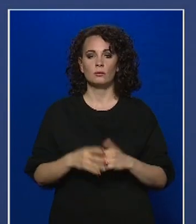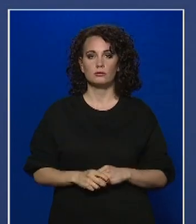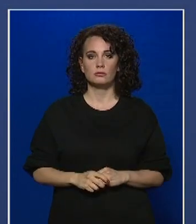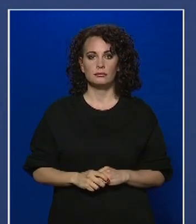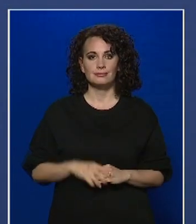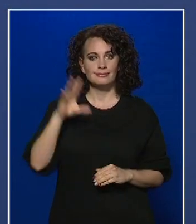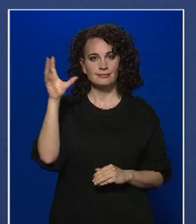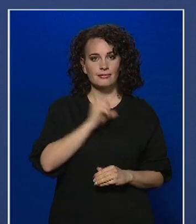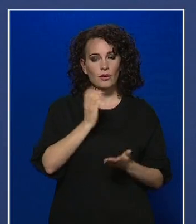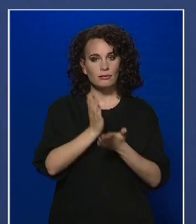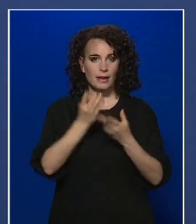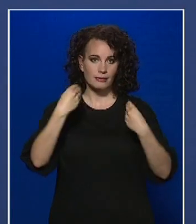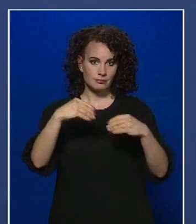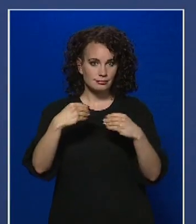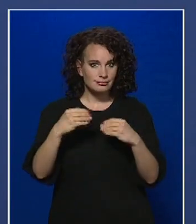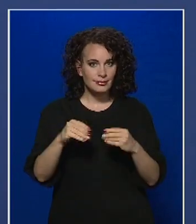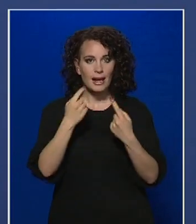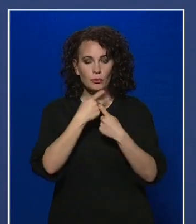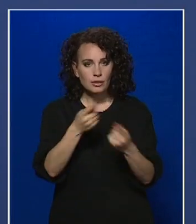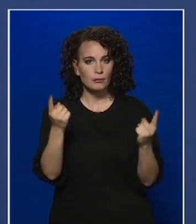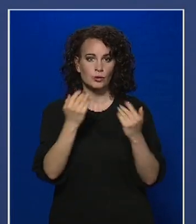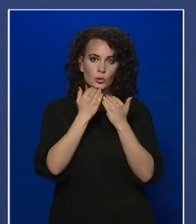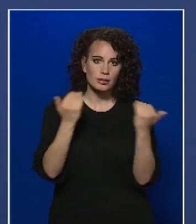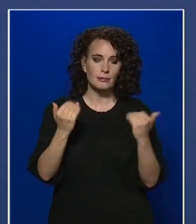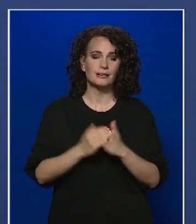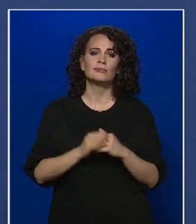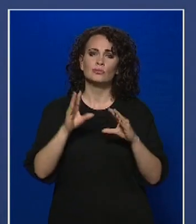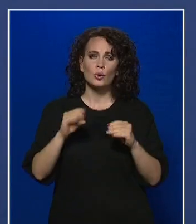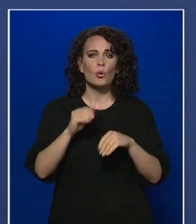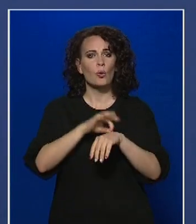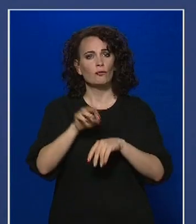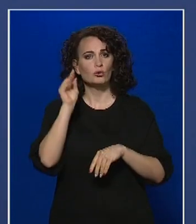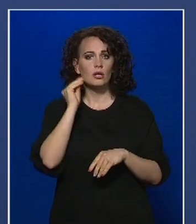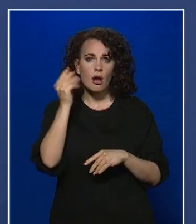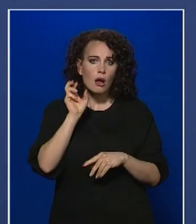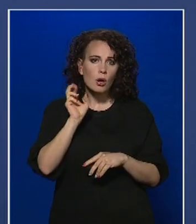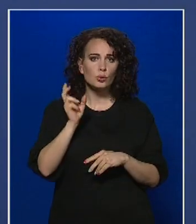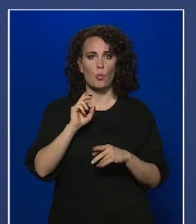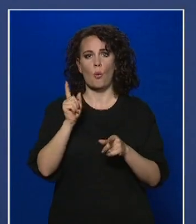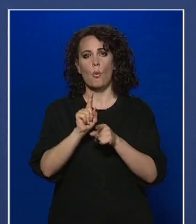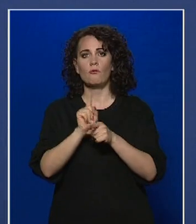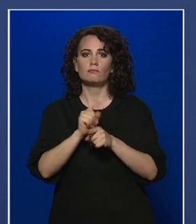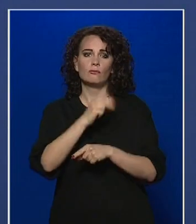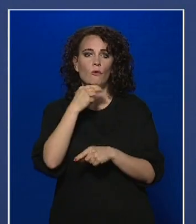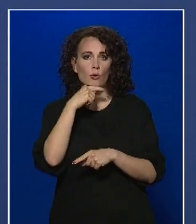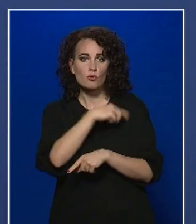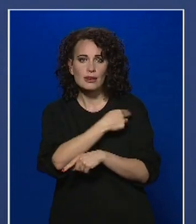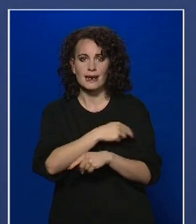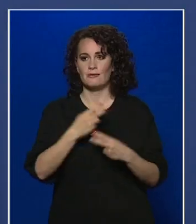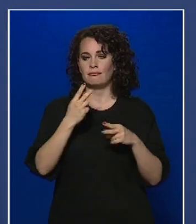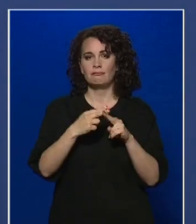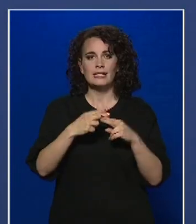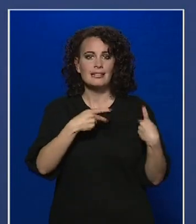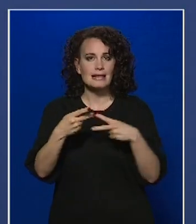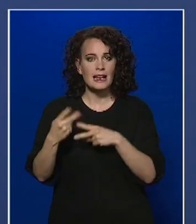Hogy beszámolóban, köszönhetőmét is kifejeztem, számos orvostanhallgató, vöröskeresztes és betegszállító szervezet az, aki a mentőszolgálat munkáját